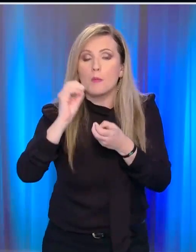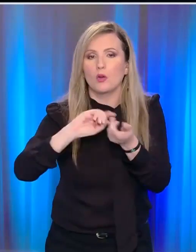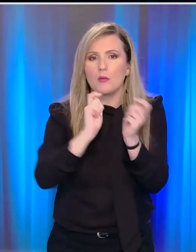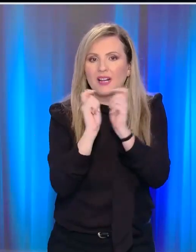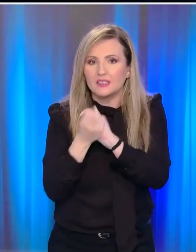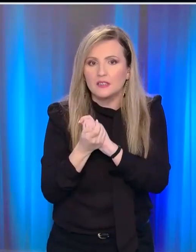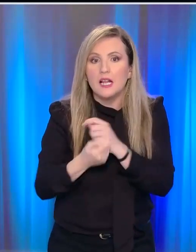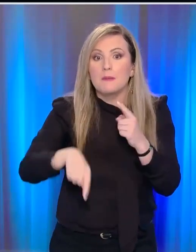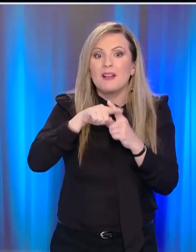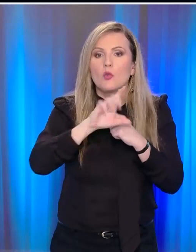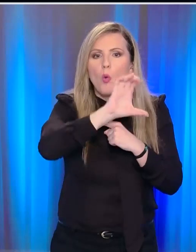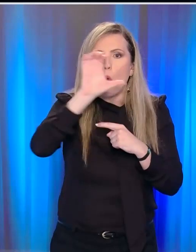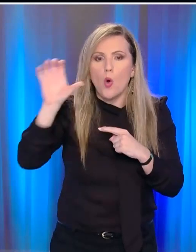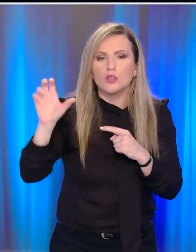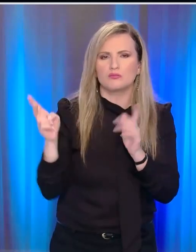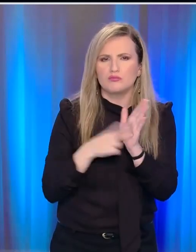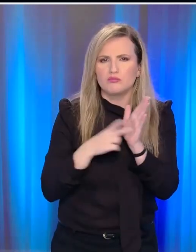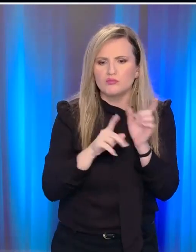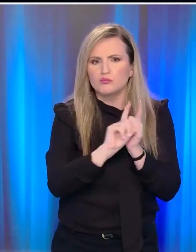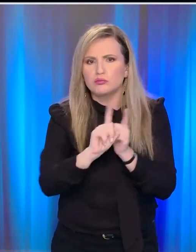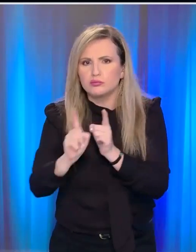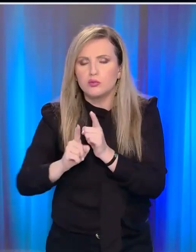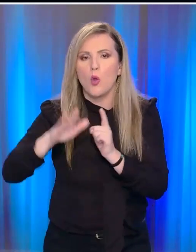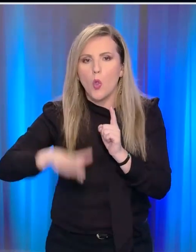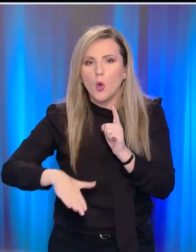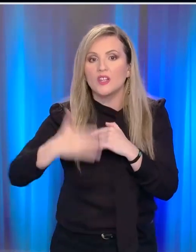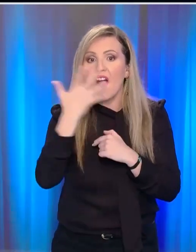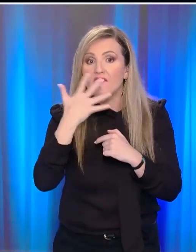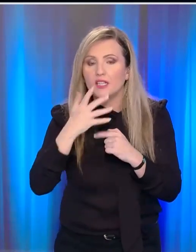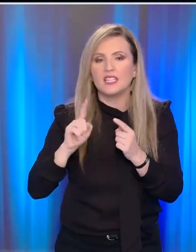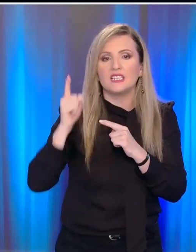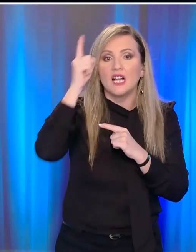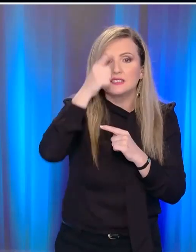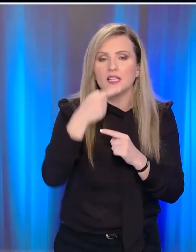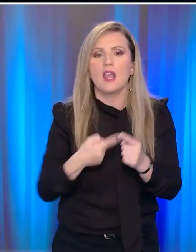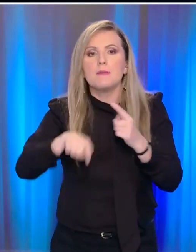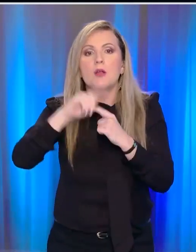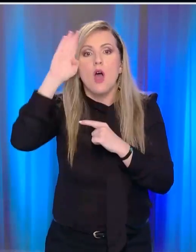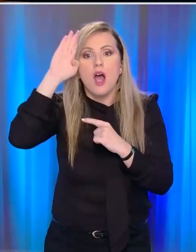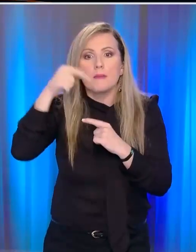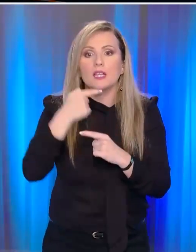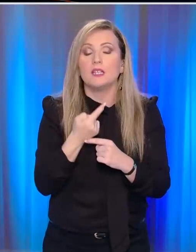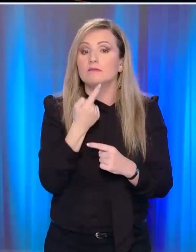λίστα με τις χώρες που έχουν βάλει μπλόκο σε ταξιδιώτες από τον Αφρικανικό Νότο, σε αυτές προσθέθηκαν και οι Ηνωμένες Πολιτείες.